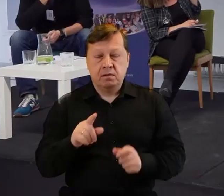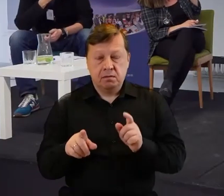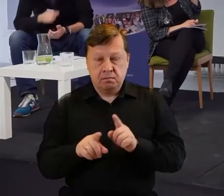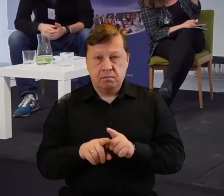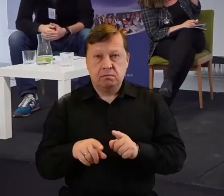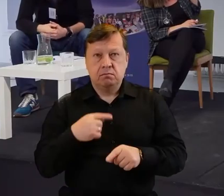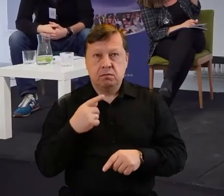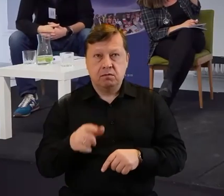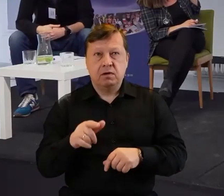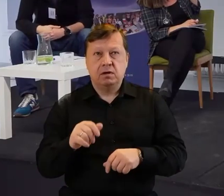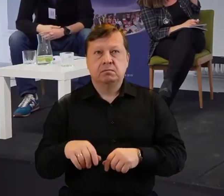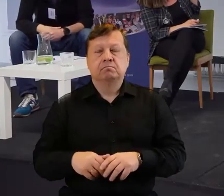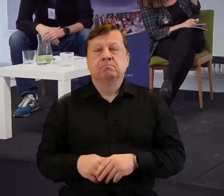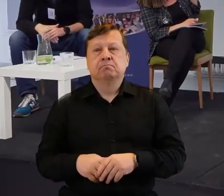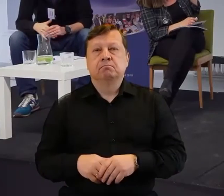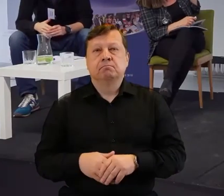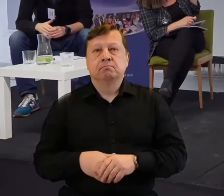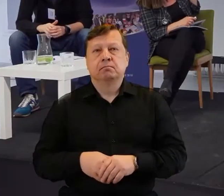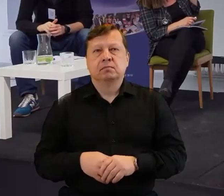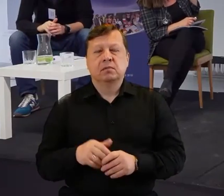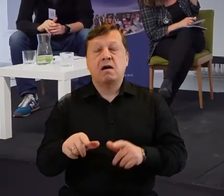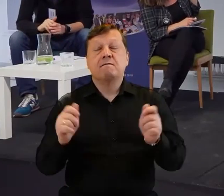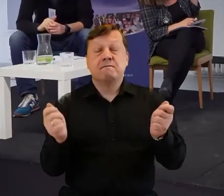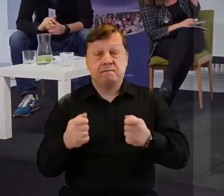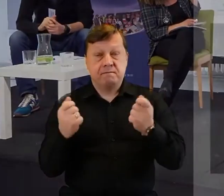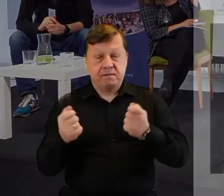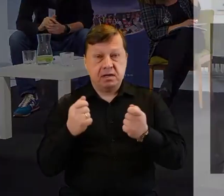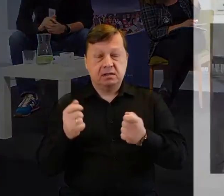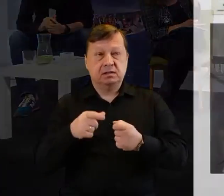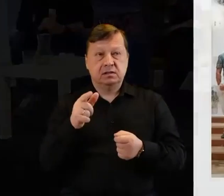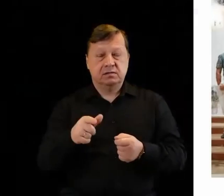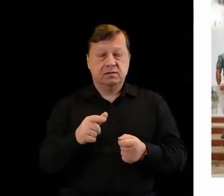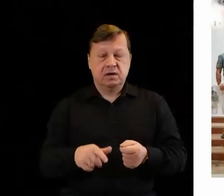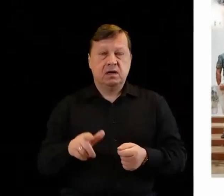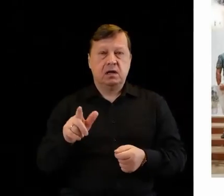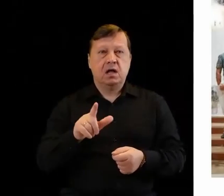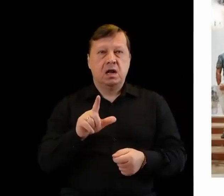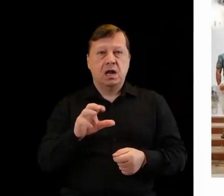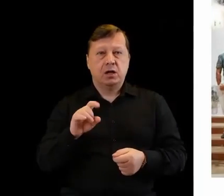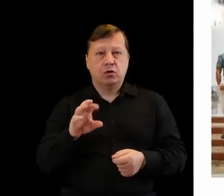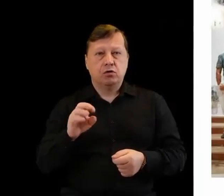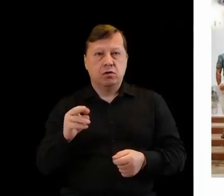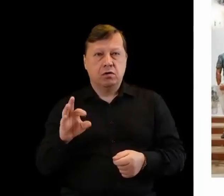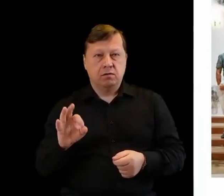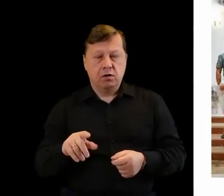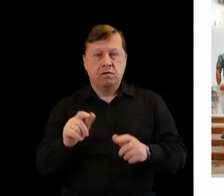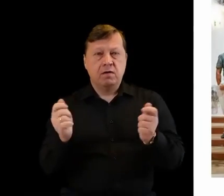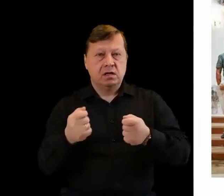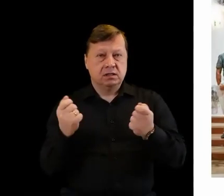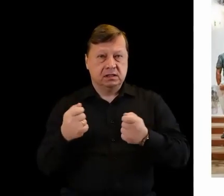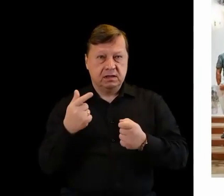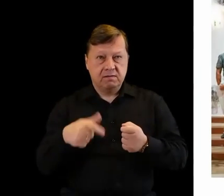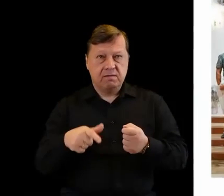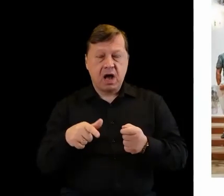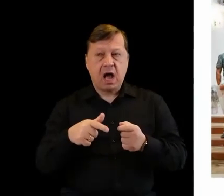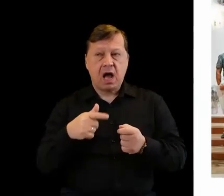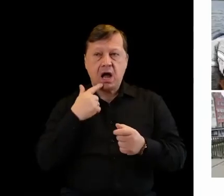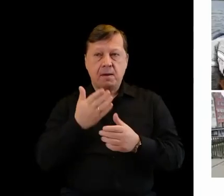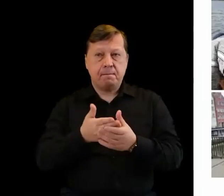stałym stowarzyszenia. Ogólnopolski Festiwal Pieśni Legionowej, który od tego roku stał się festiwalem o randze